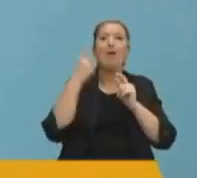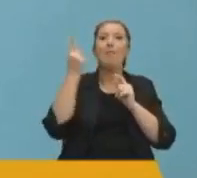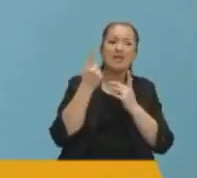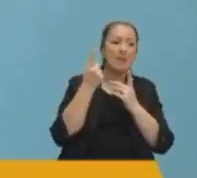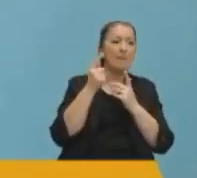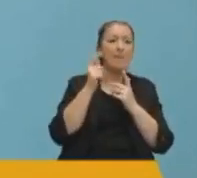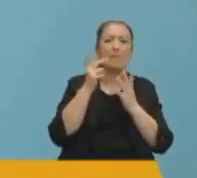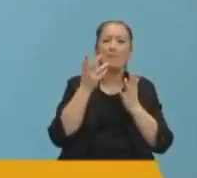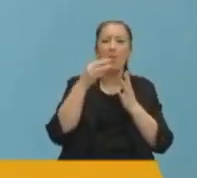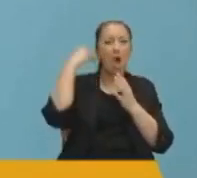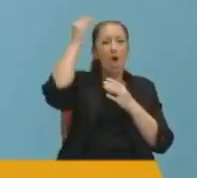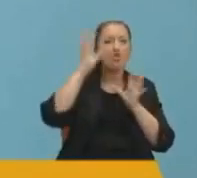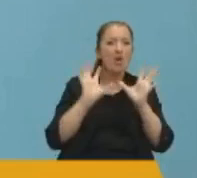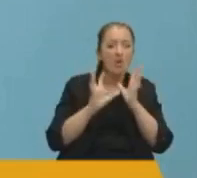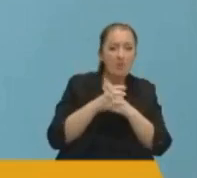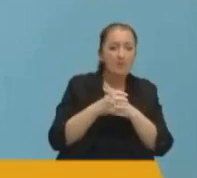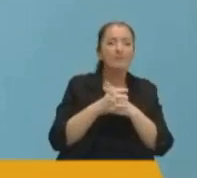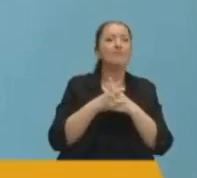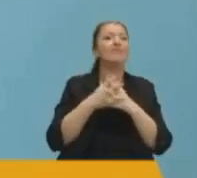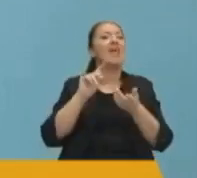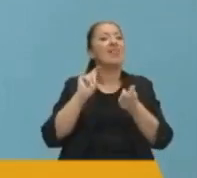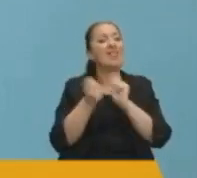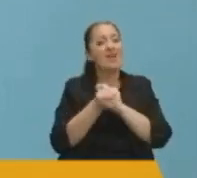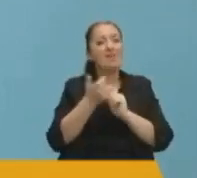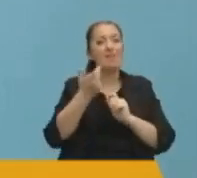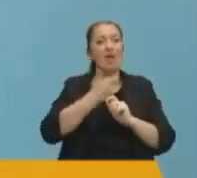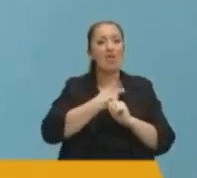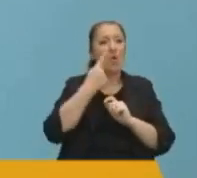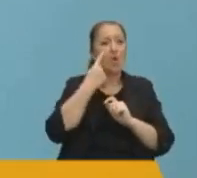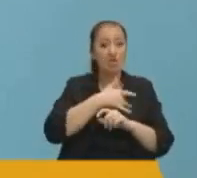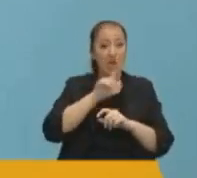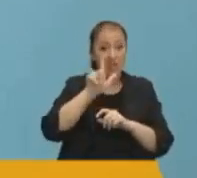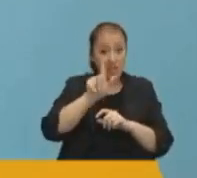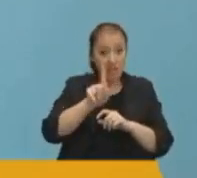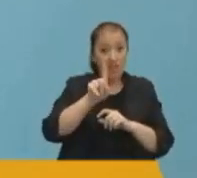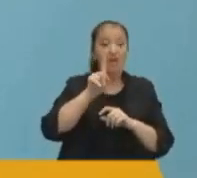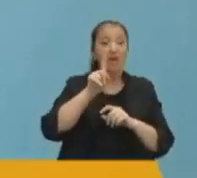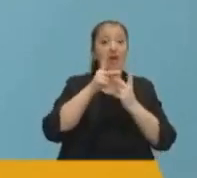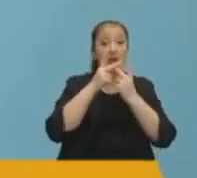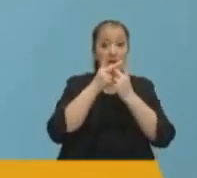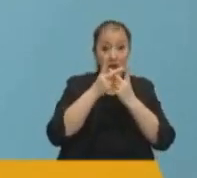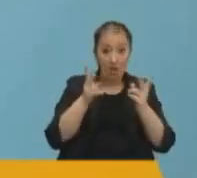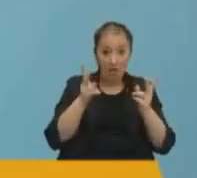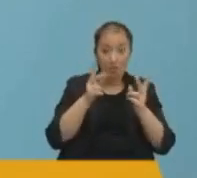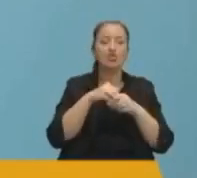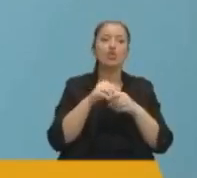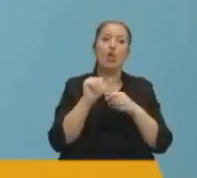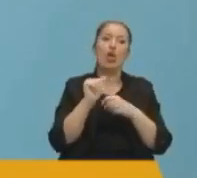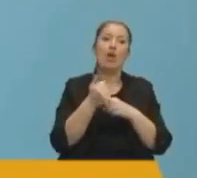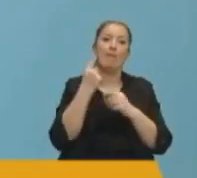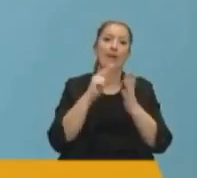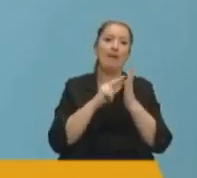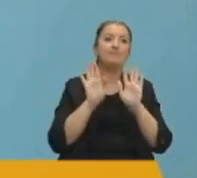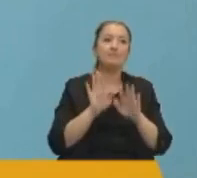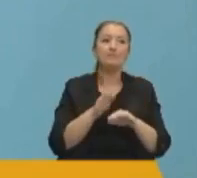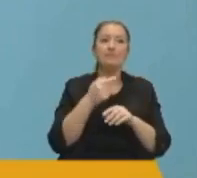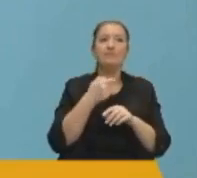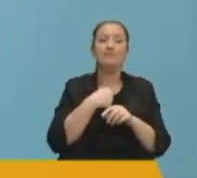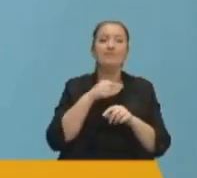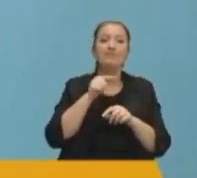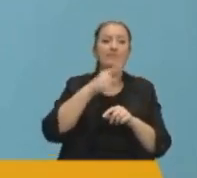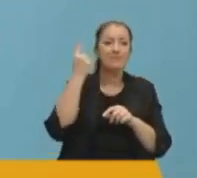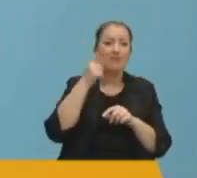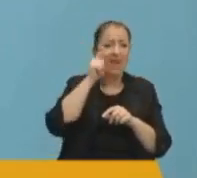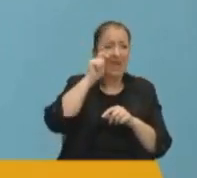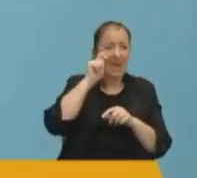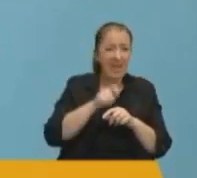ritüvelini üstelik devrim kanunlarına rağmen canlı yayınlıyorsa bu özgürlükler adına önemli bir adımdır. Fakat bizleri böyle bir